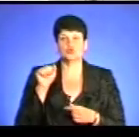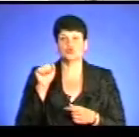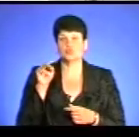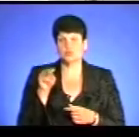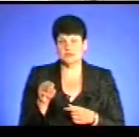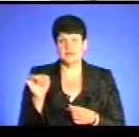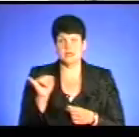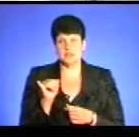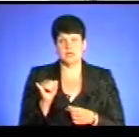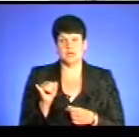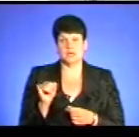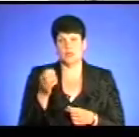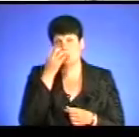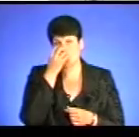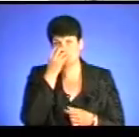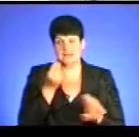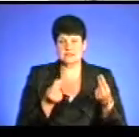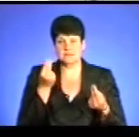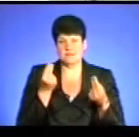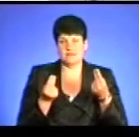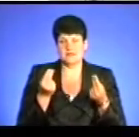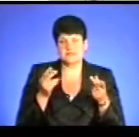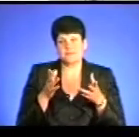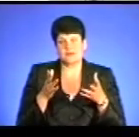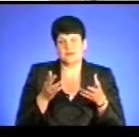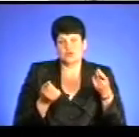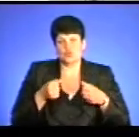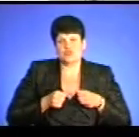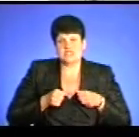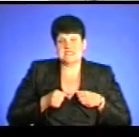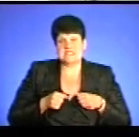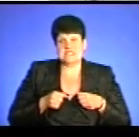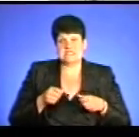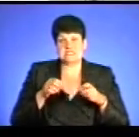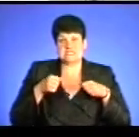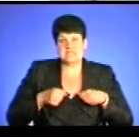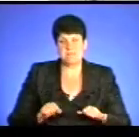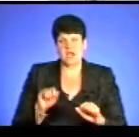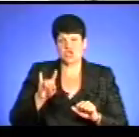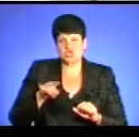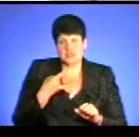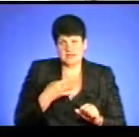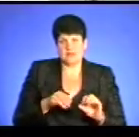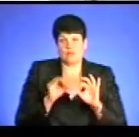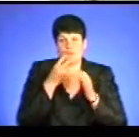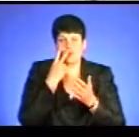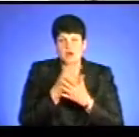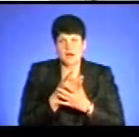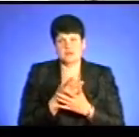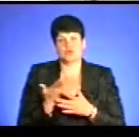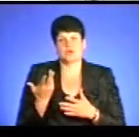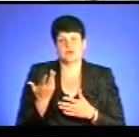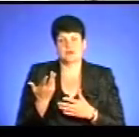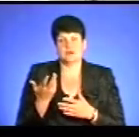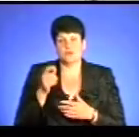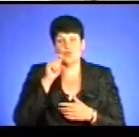знімає штани і в образі напівоголеного полудурка презентує Україну, презентує як співак, представник